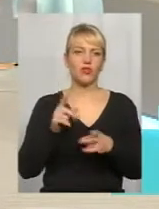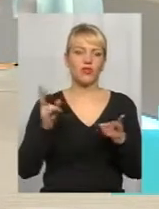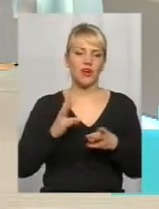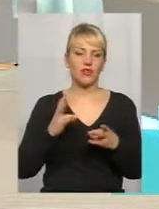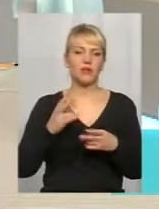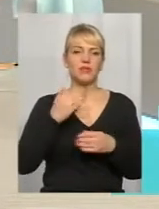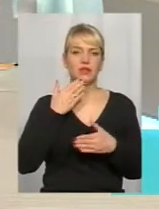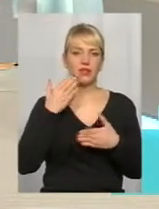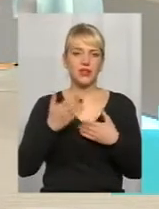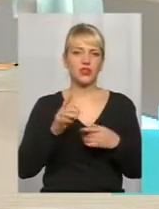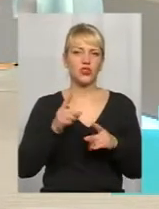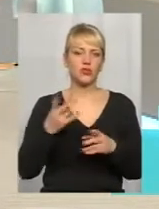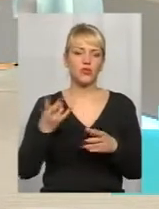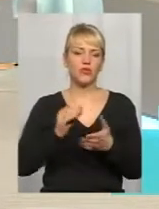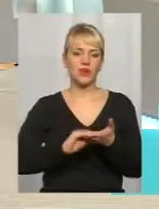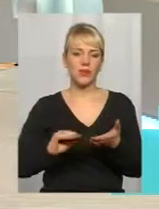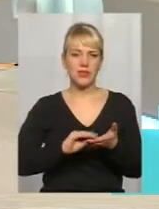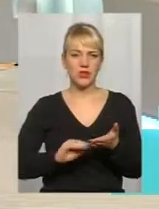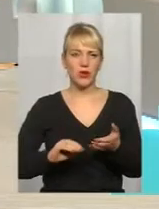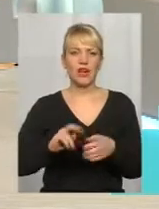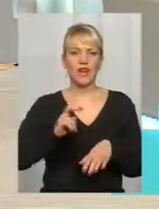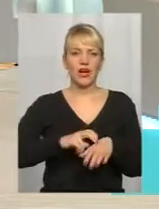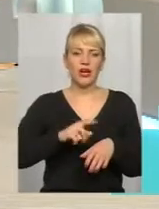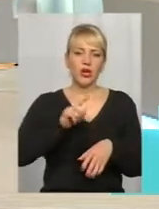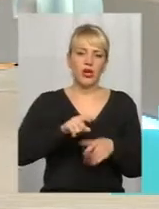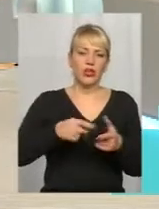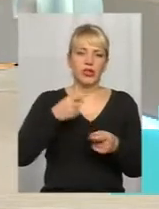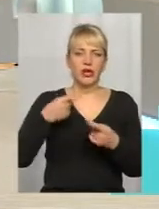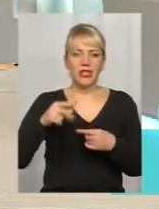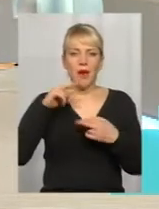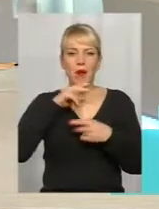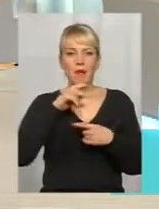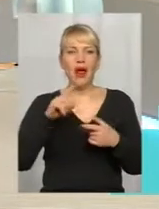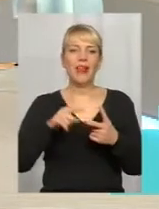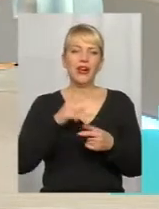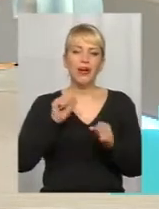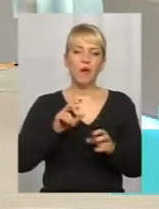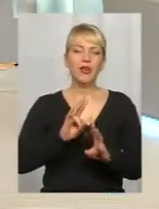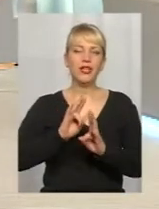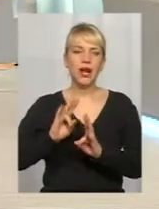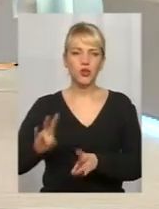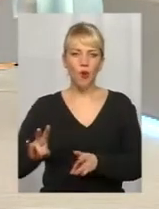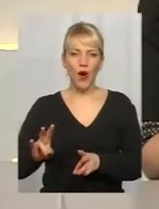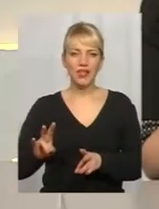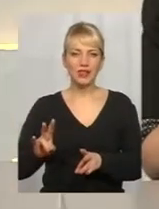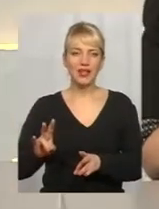запитати, навіщо виписує лікар той чи інший препарат. А чим може зашкодити оце,